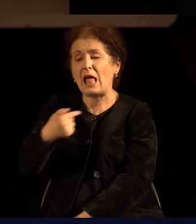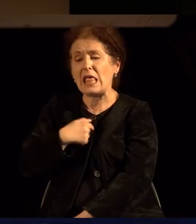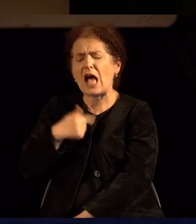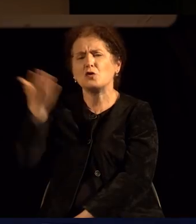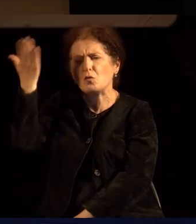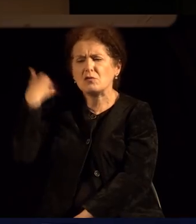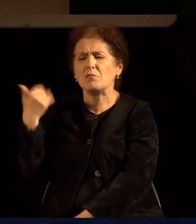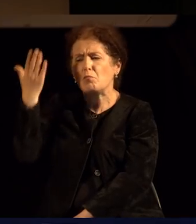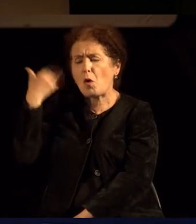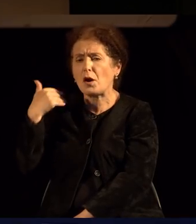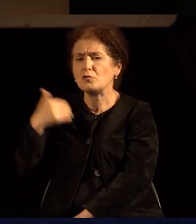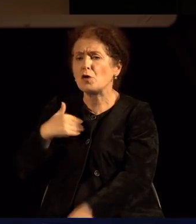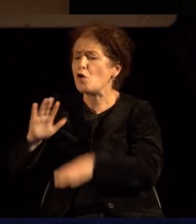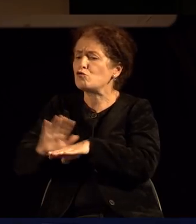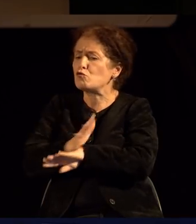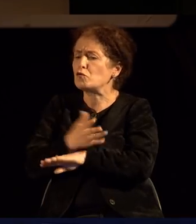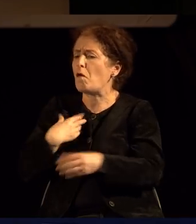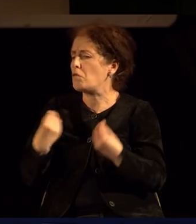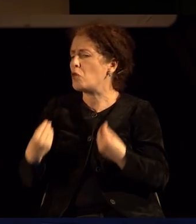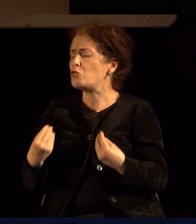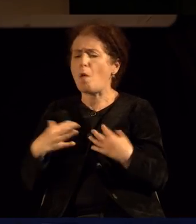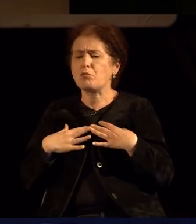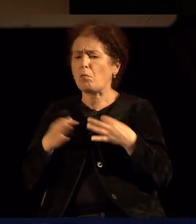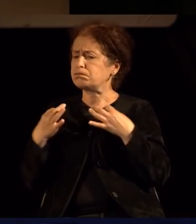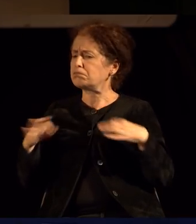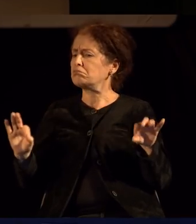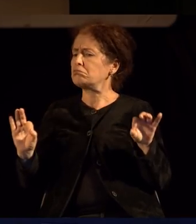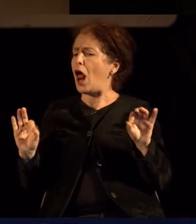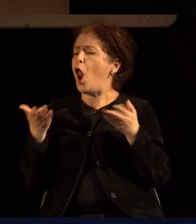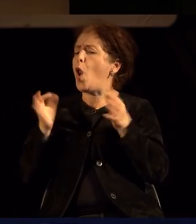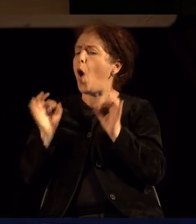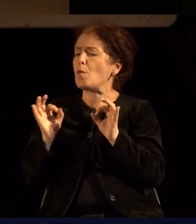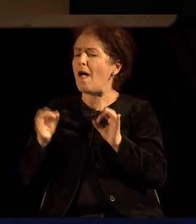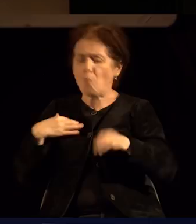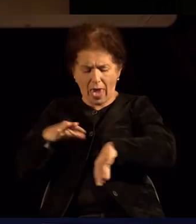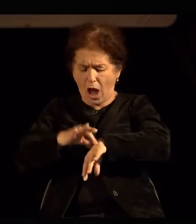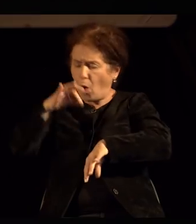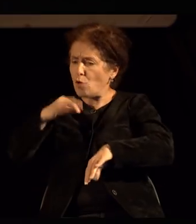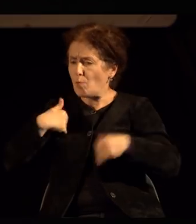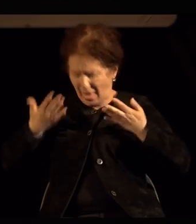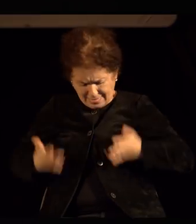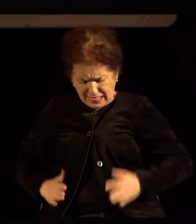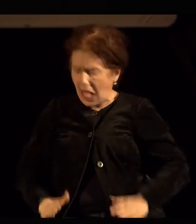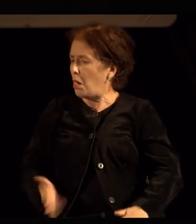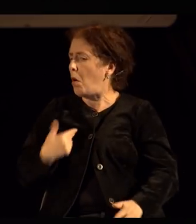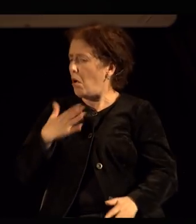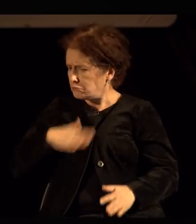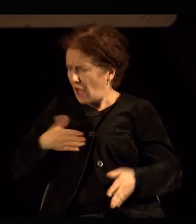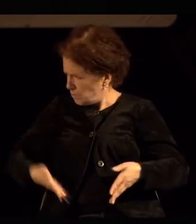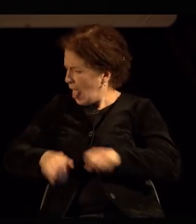јас од секој што см се чувствувала удобно во своето тело, во својата кожа, своите